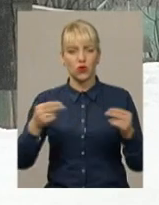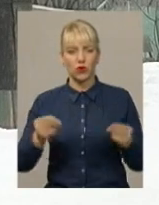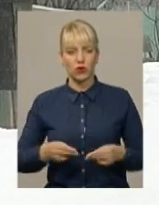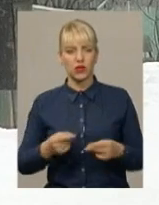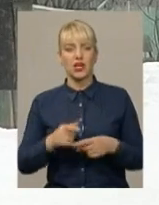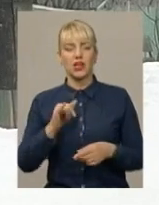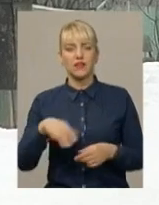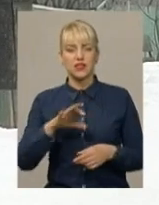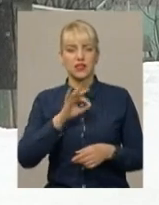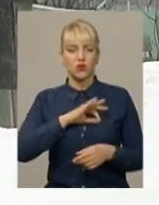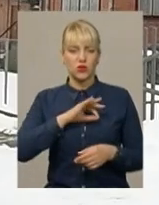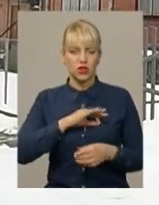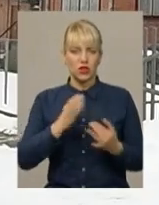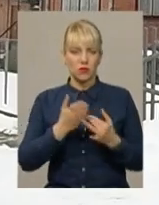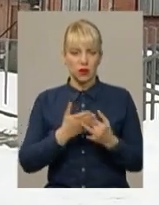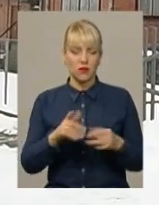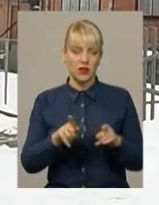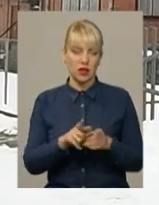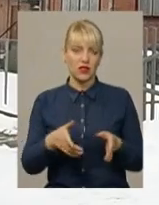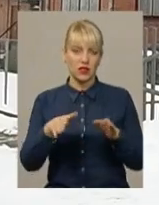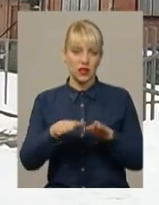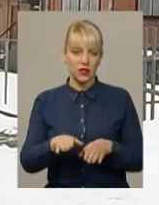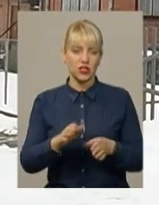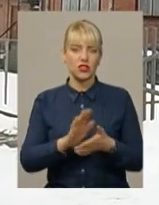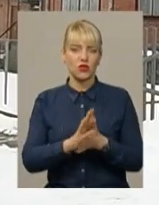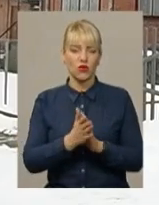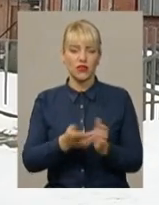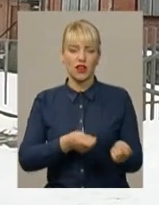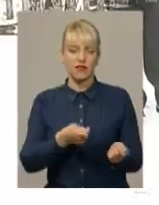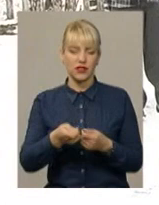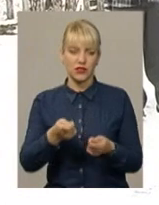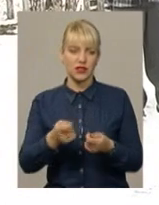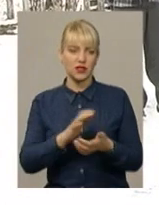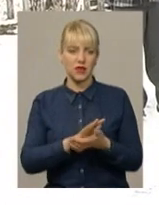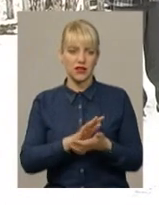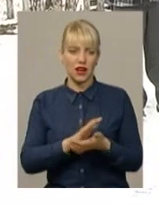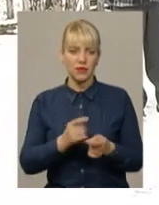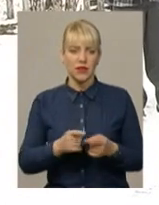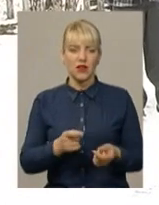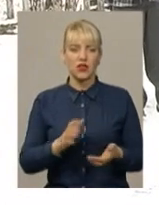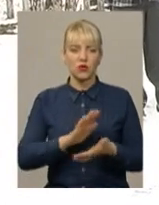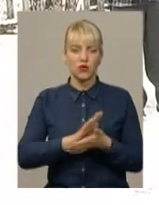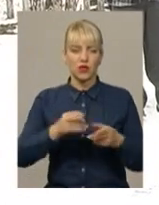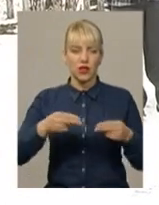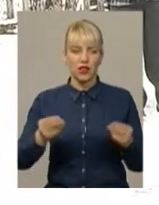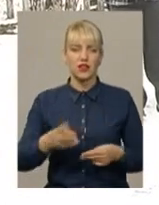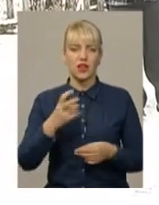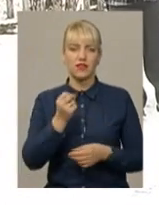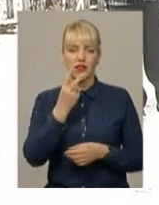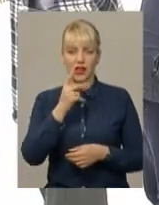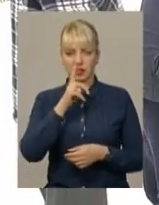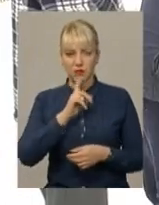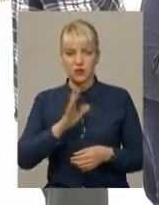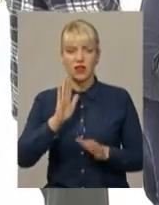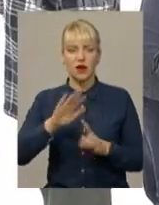користувачі пільгами такими і лишаться. Договір на вивіз сміття із «Носорогом Еко» у міській раді уклали на 12 місяців, після чого